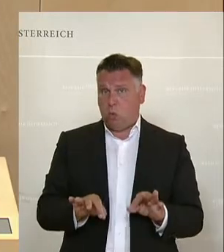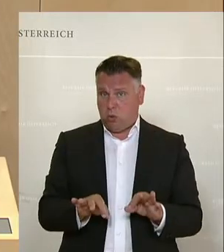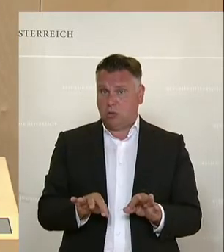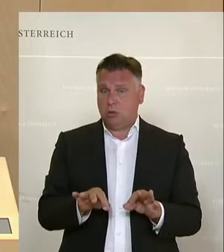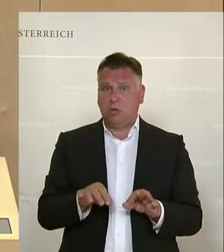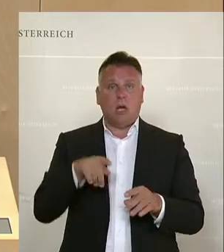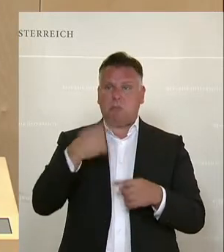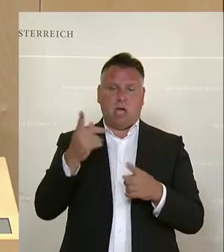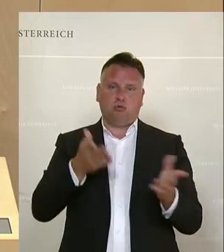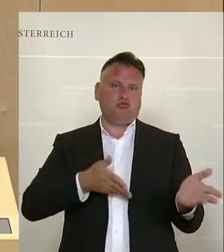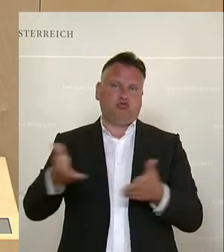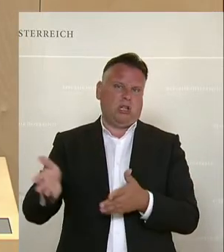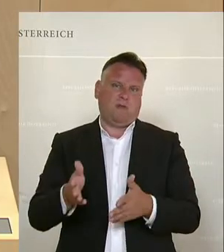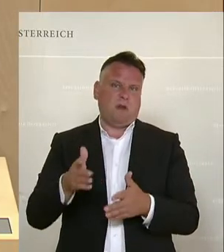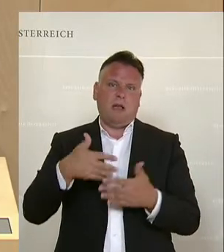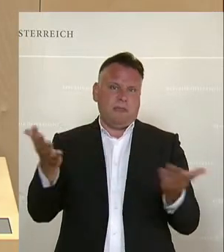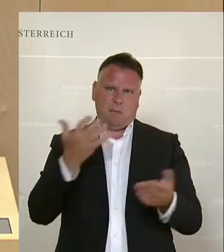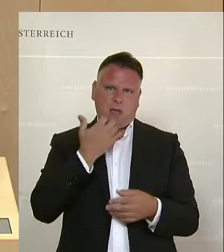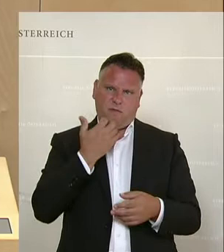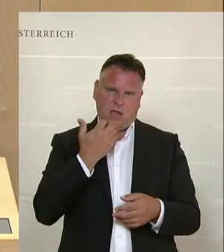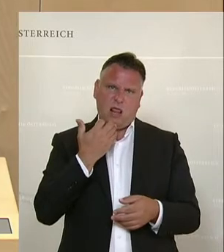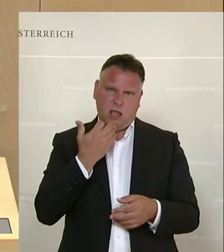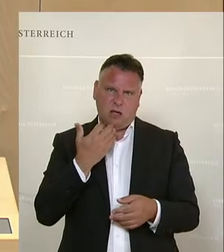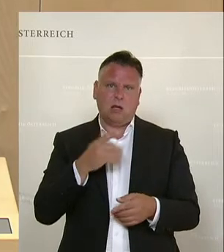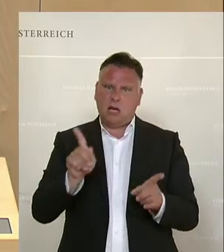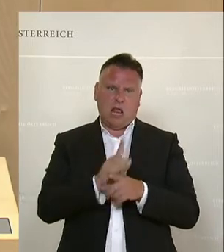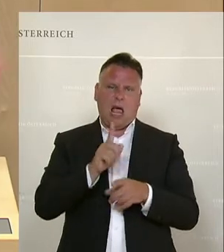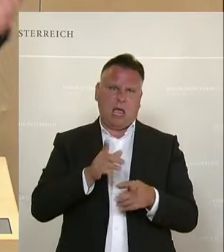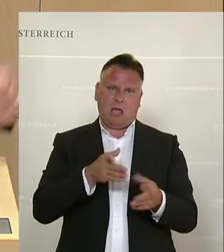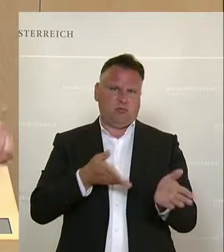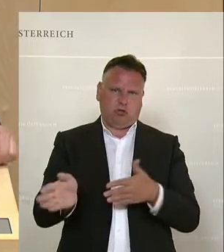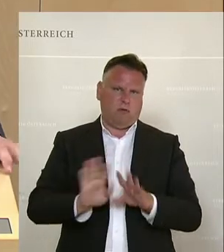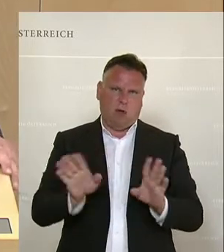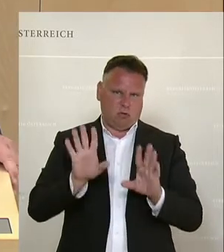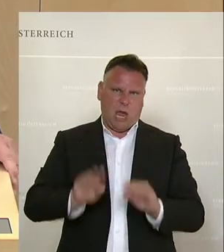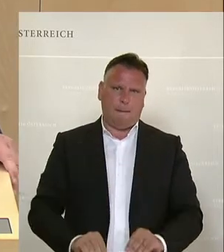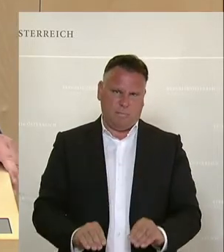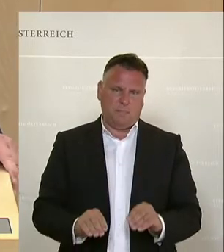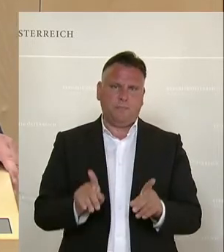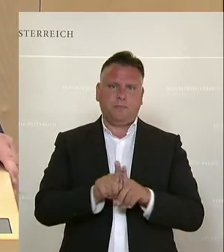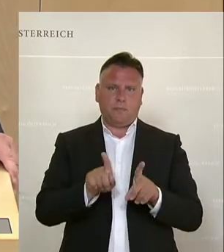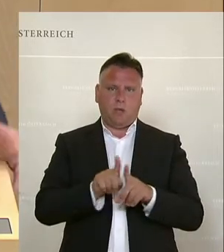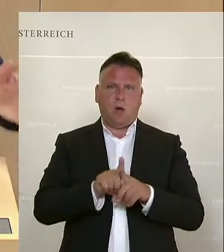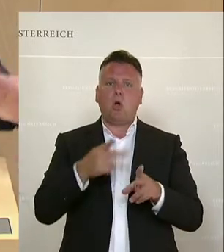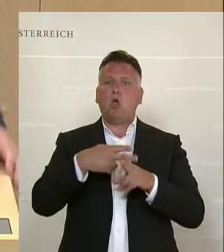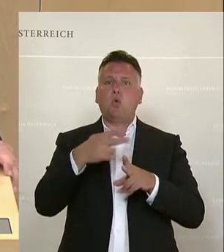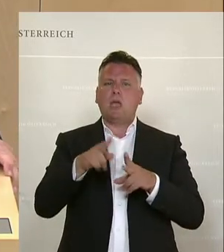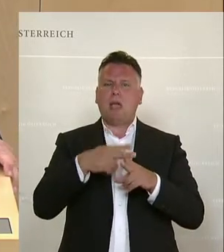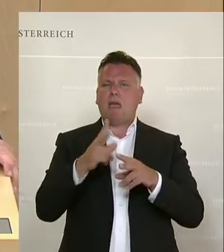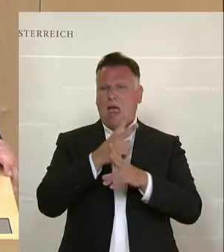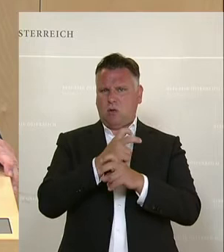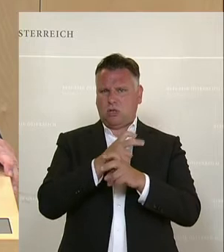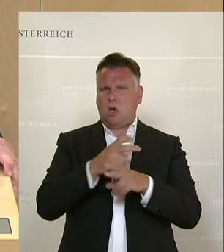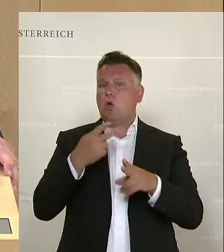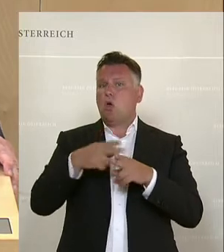hat, nie zustande gekommen ist und von Anfang an begraben wurde. Und genauso sehe ich das auch bei der Hygiene Austria. Die